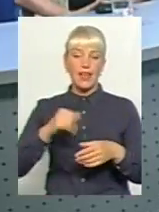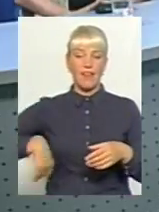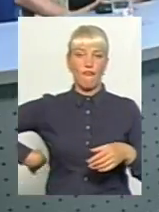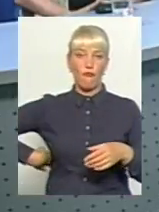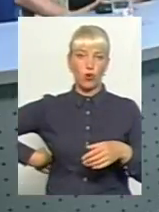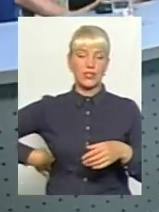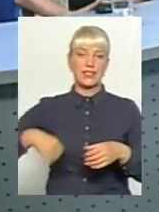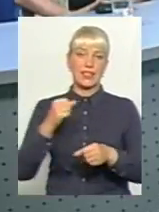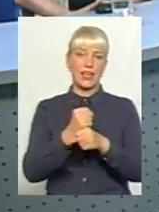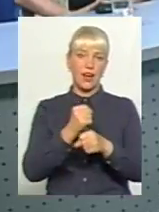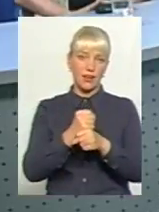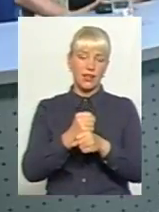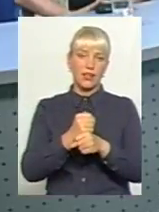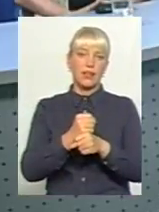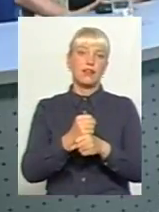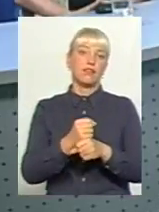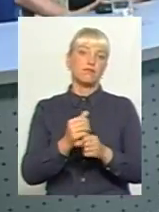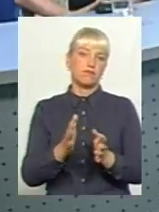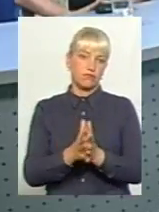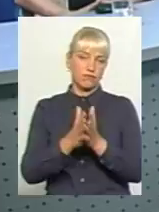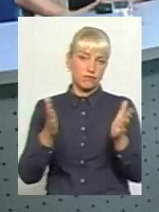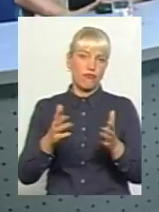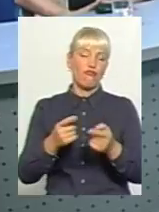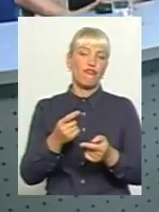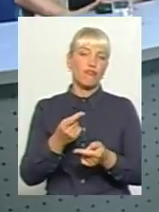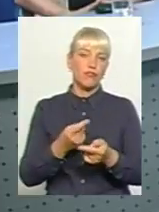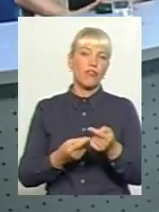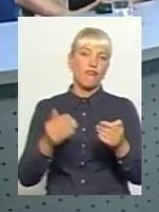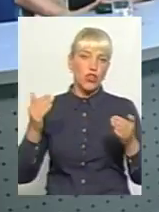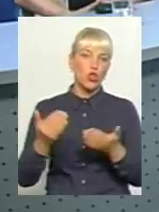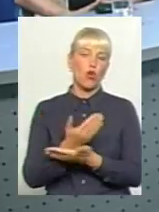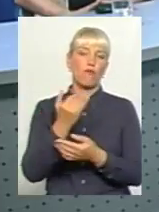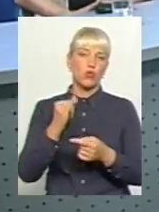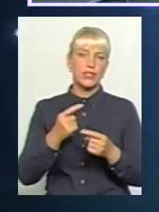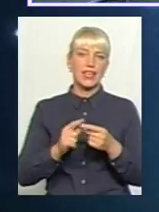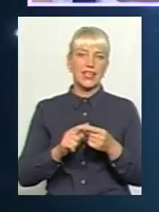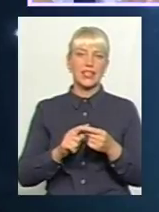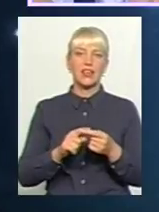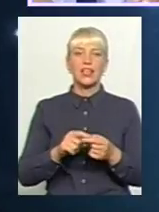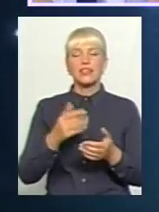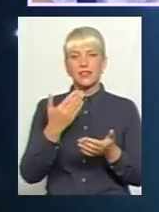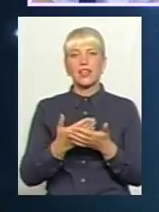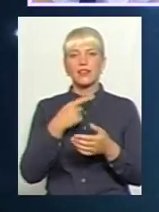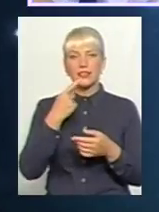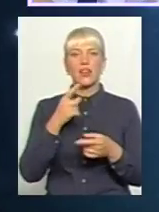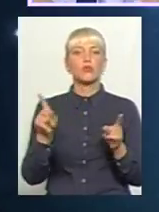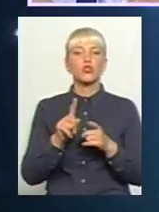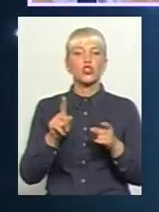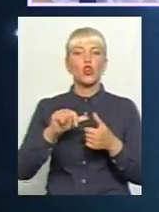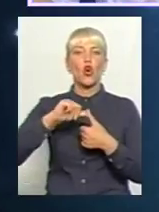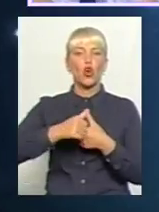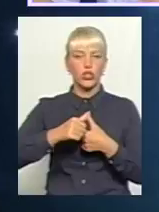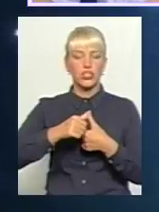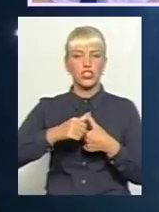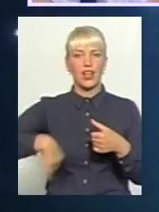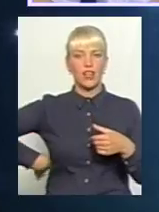відновлюється повністю. І дуже малий процент переходить, часто буває, що хронічна ниркова, скажімо, другої степені, і на